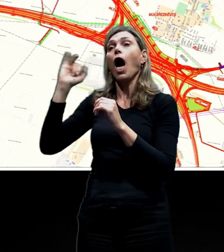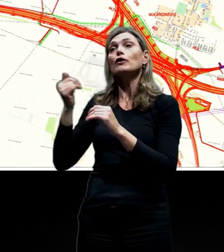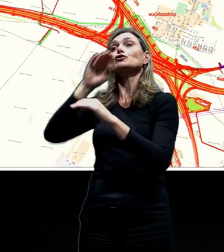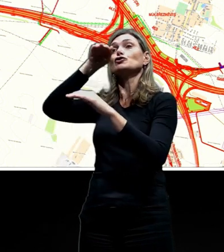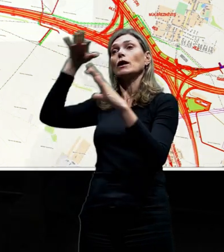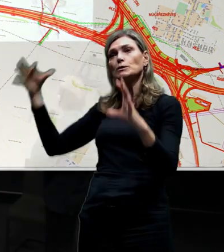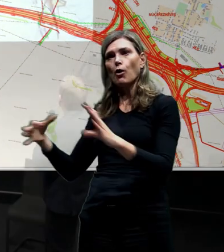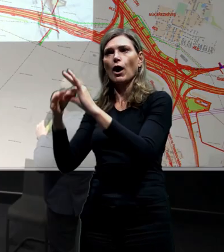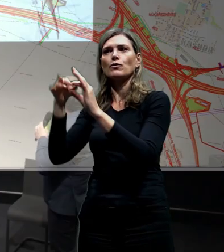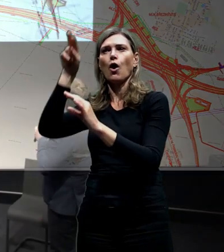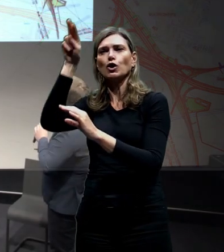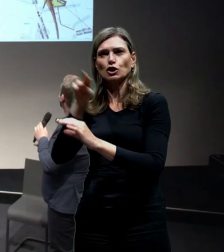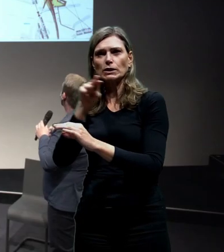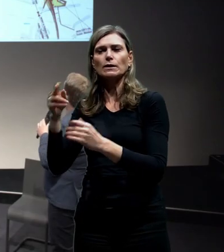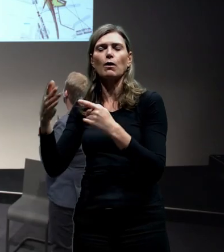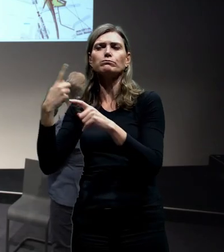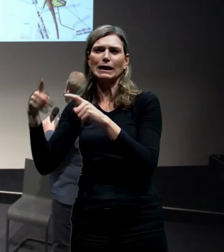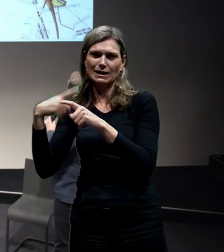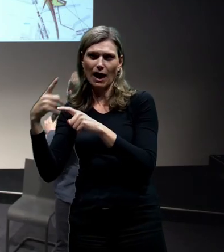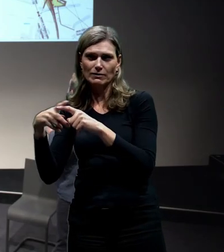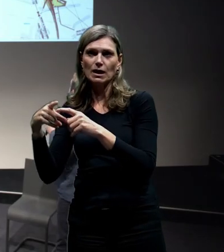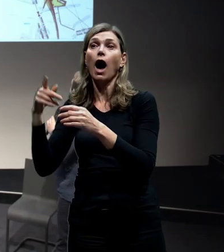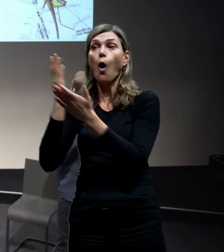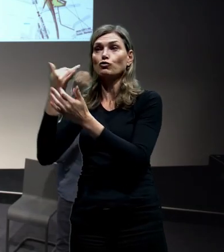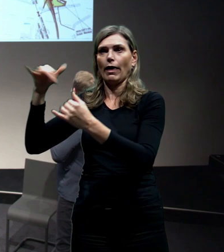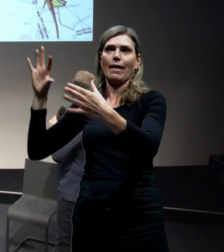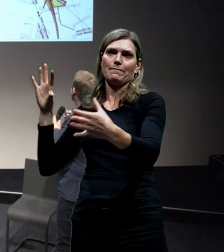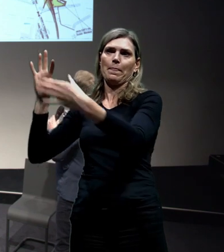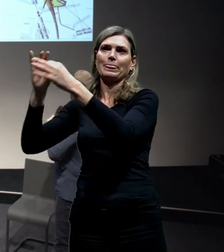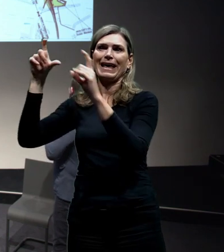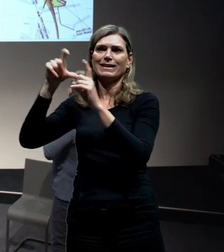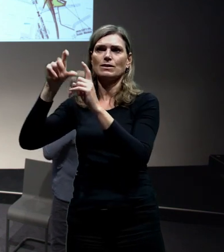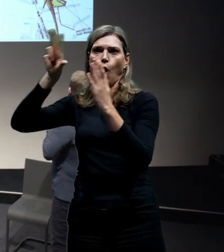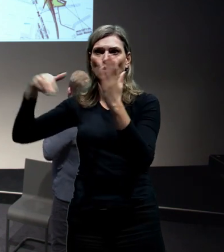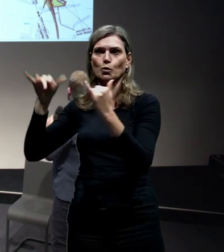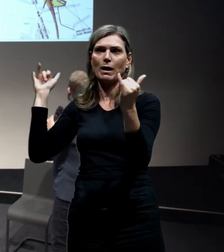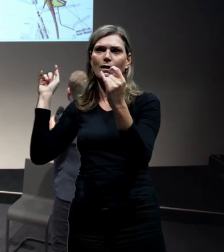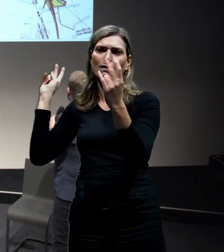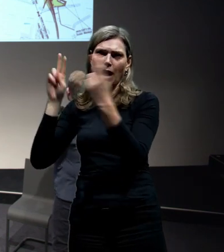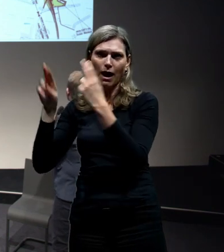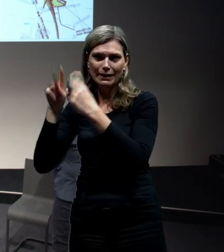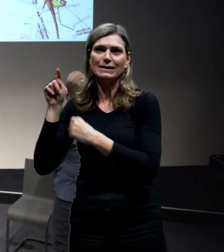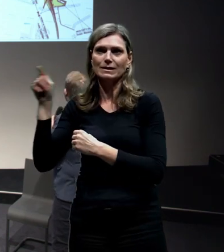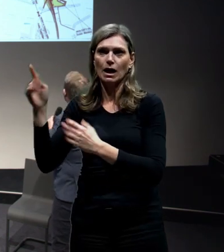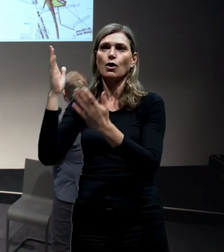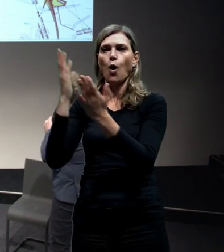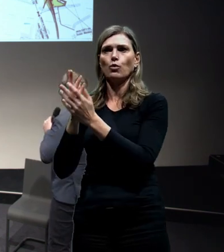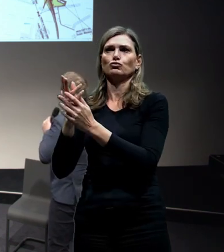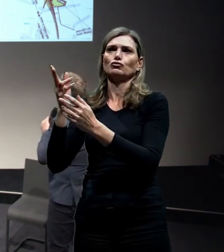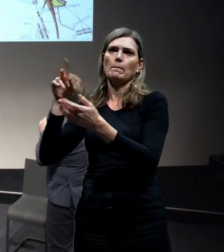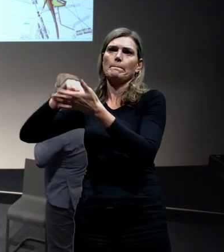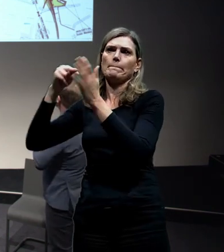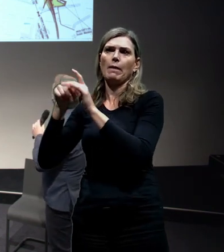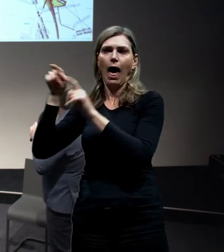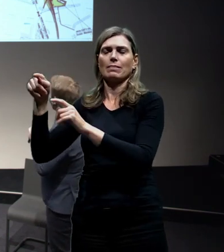do křižovatky u Březiněvsi, kde se napojuje na dálnici D8 a zároveň vlastně je zde rozhraní budoucí